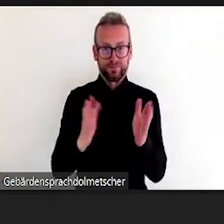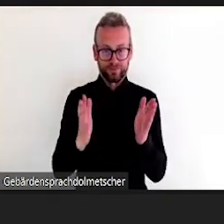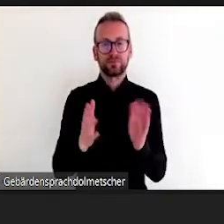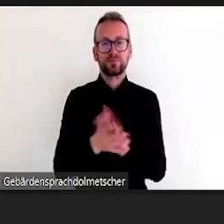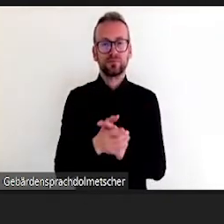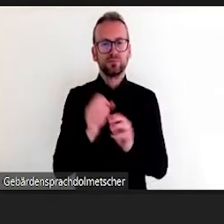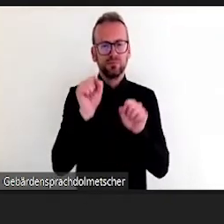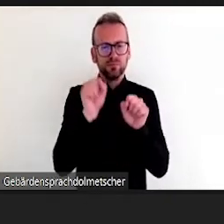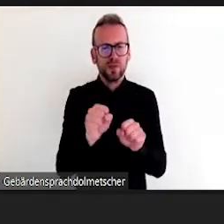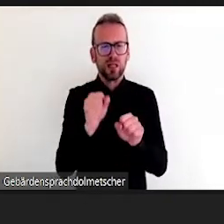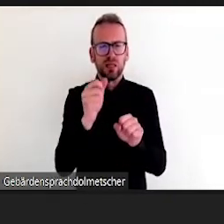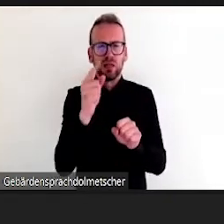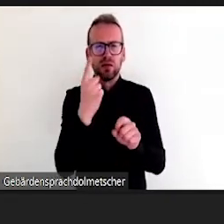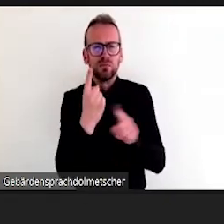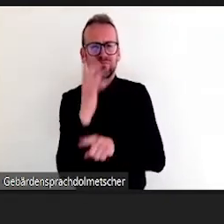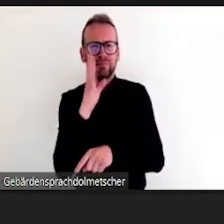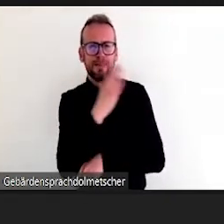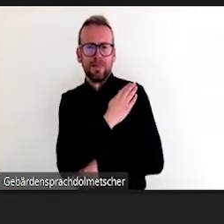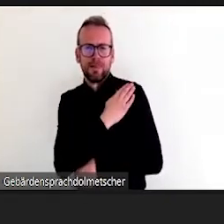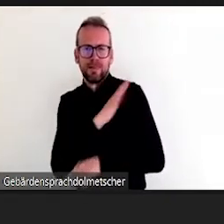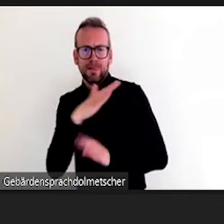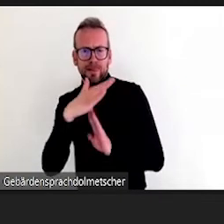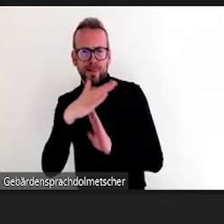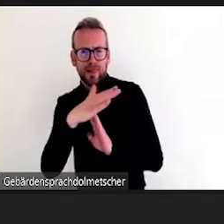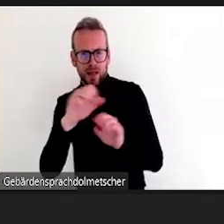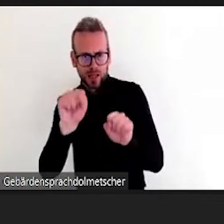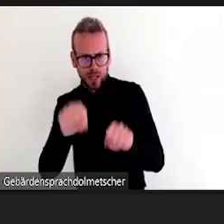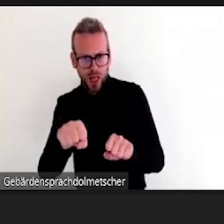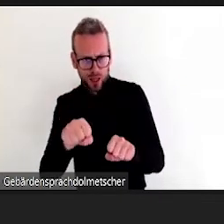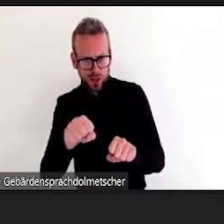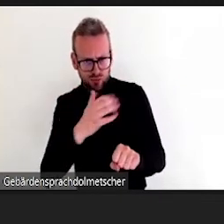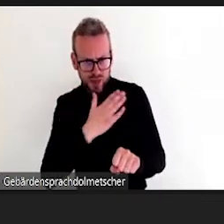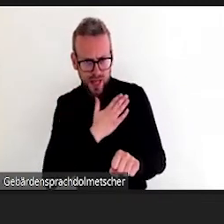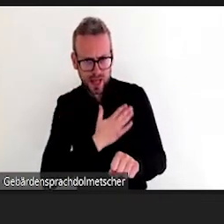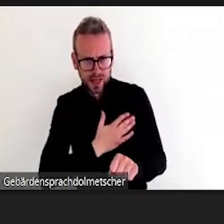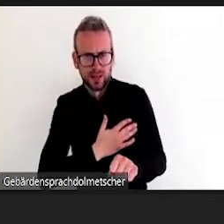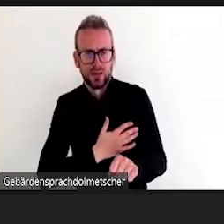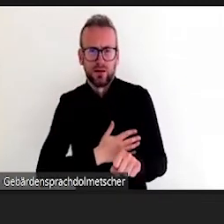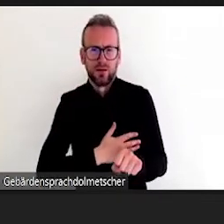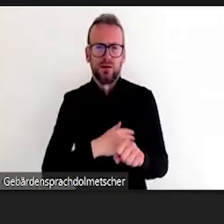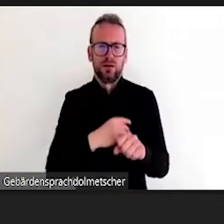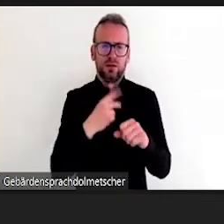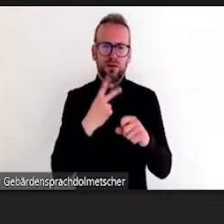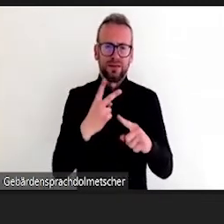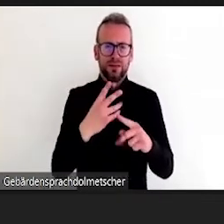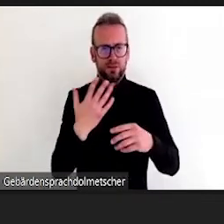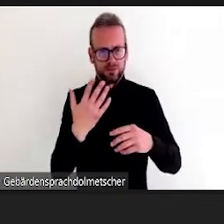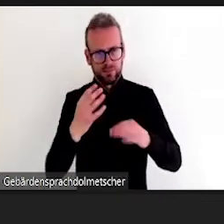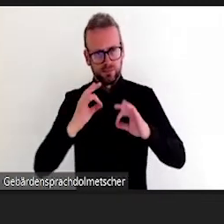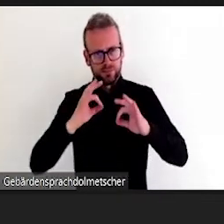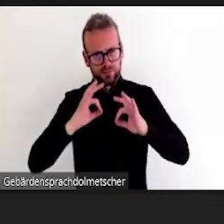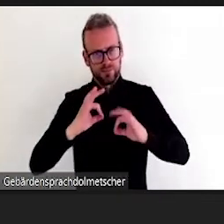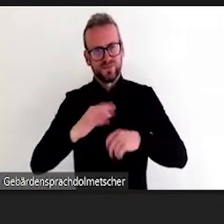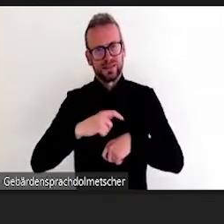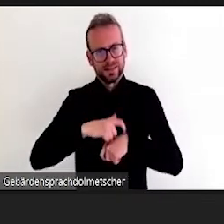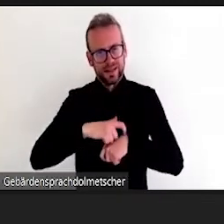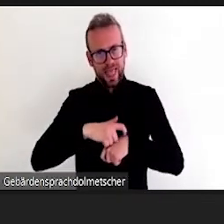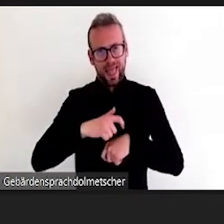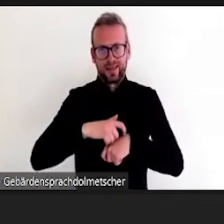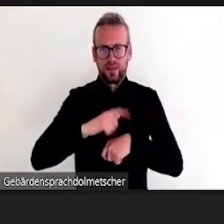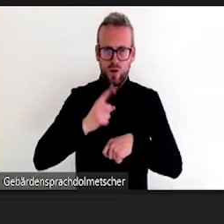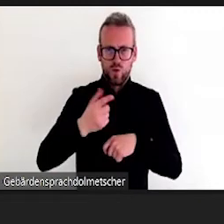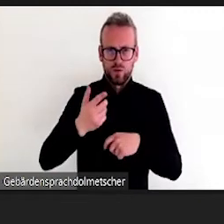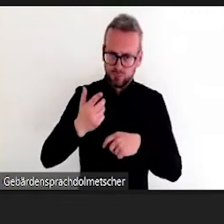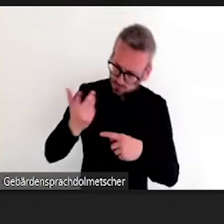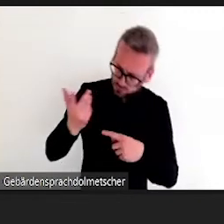bekommen ja auch den Link zu dieser Präsentation. Und wenn ich dann gerade nicht vor Ort bin, können Sie auf diesen Audio-Button